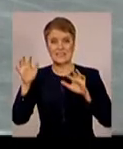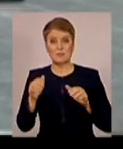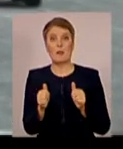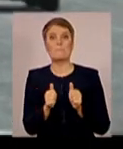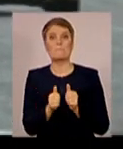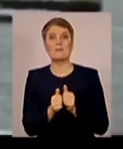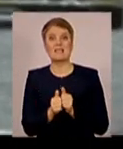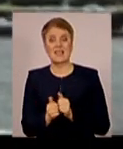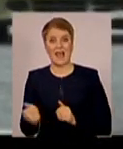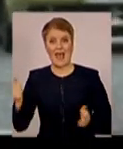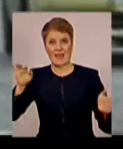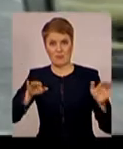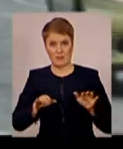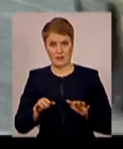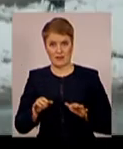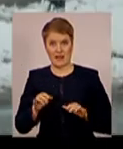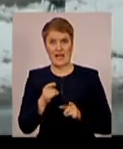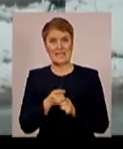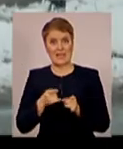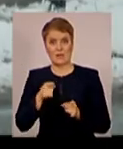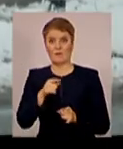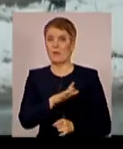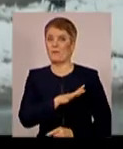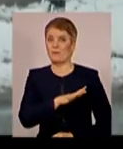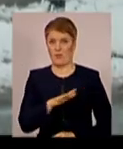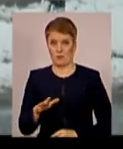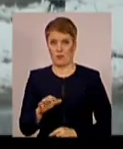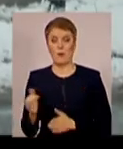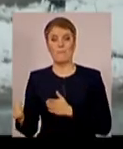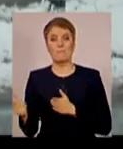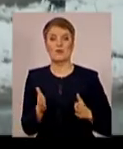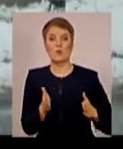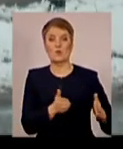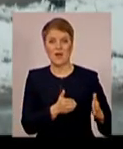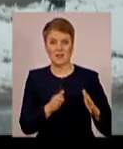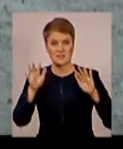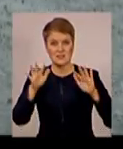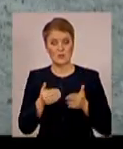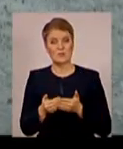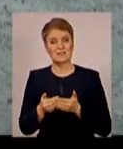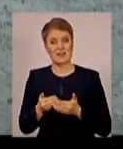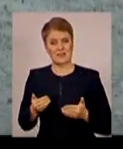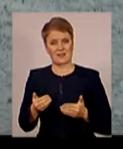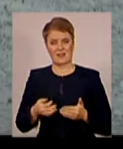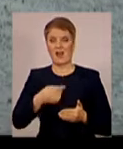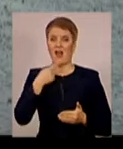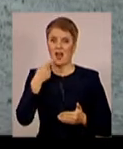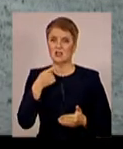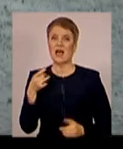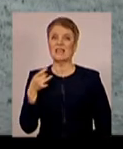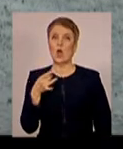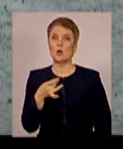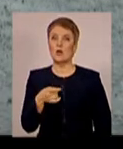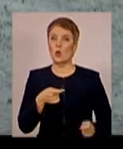втім заторів і заматів там вдалося уникнути, бо до негоди підготувалися заздалегідь, кажуть, в регіональному управлінні транспорту.